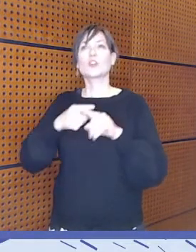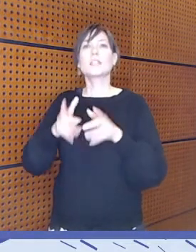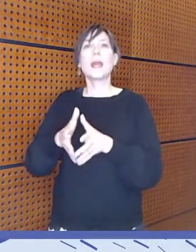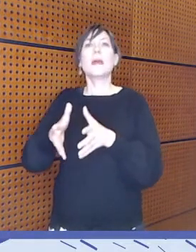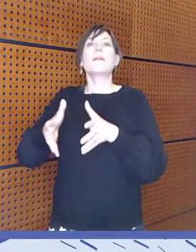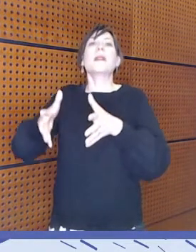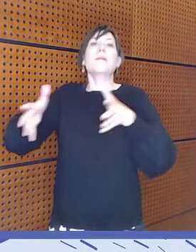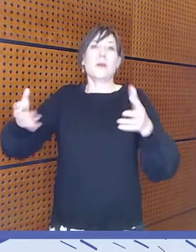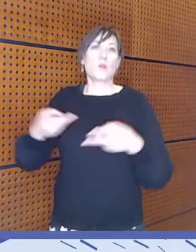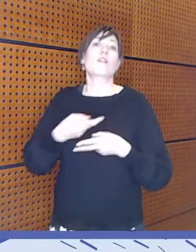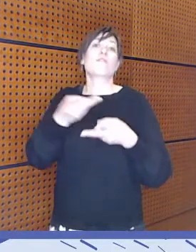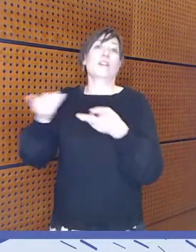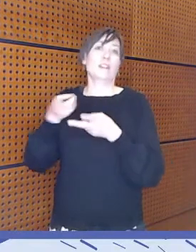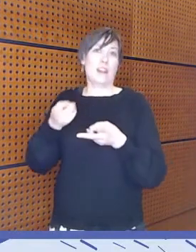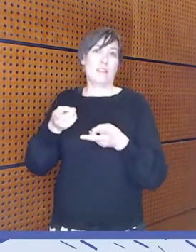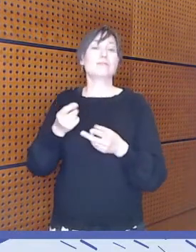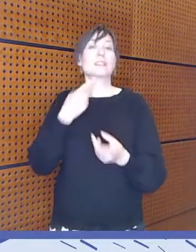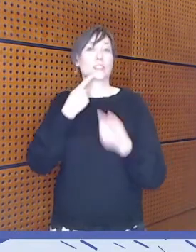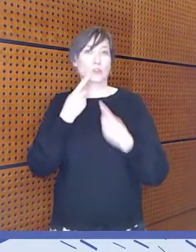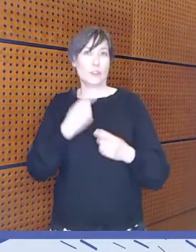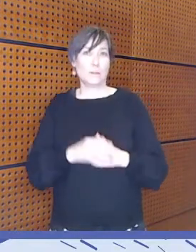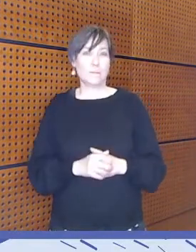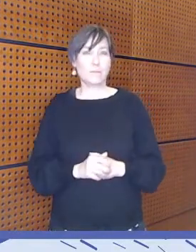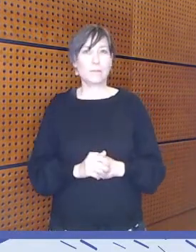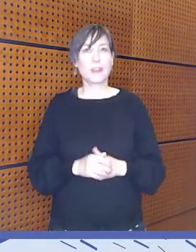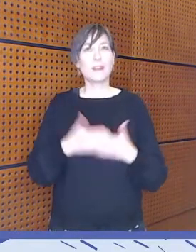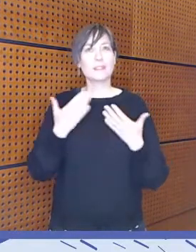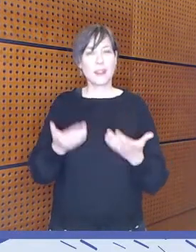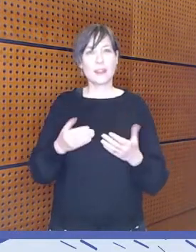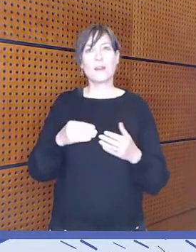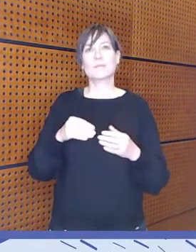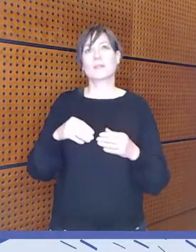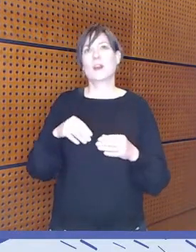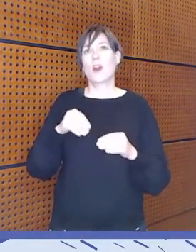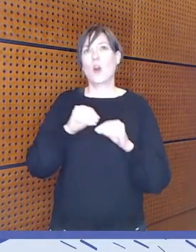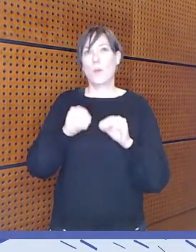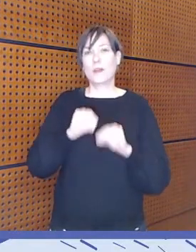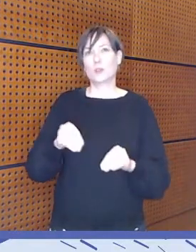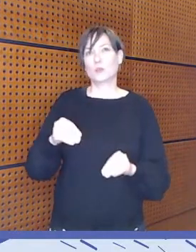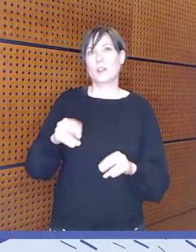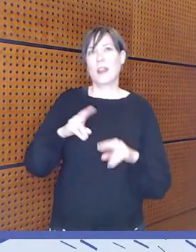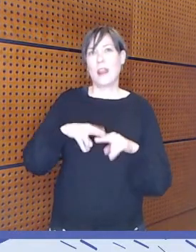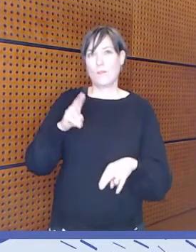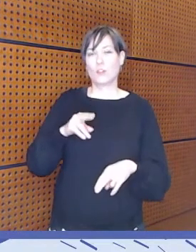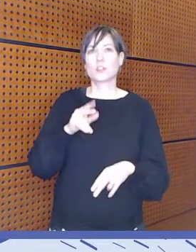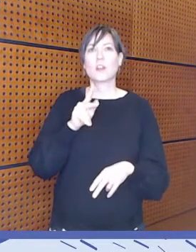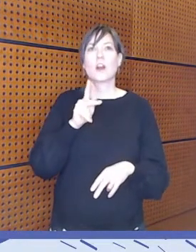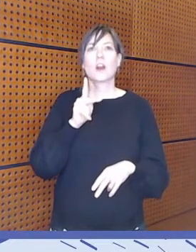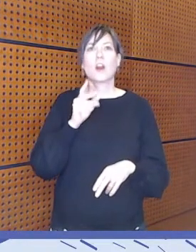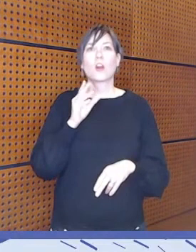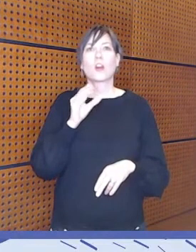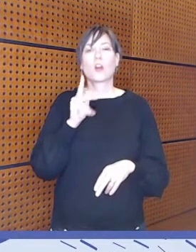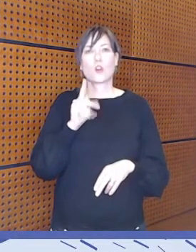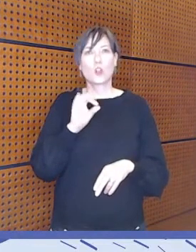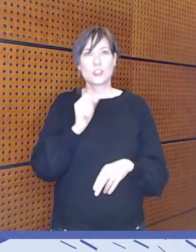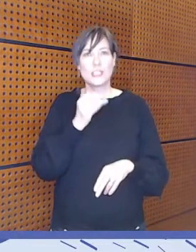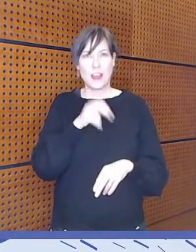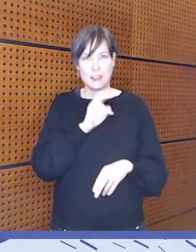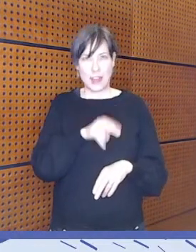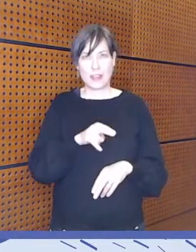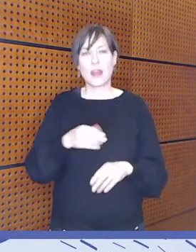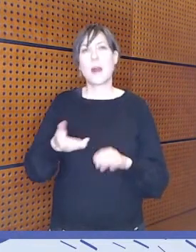Meillä on tänään keskustelemassa täällä opetusneuvos Kati Kostiander opetushallituksen